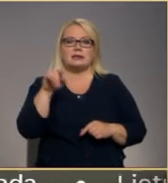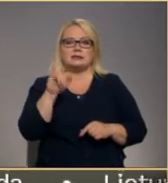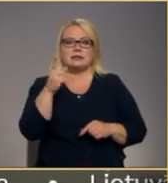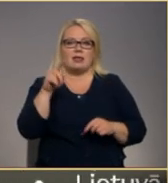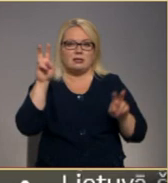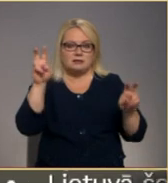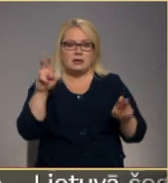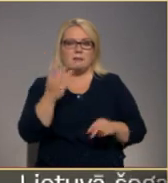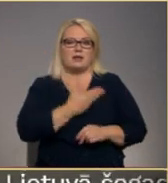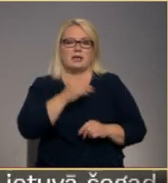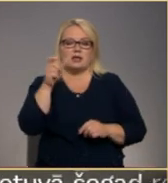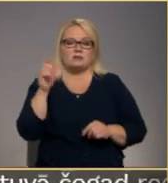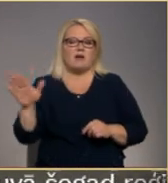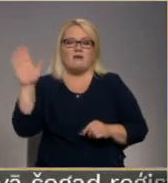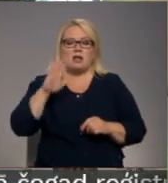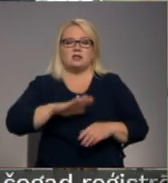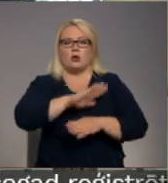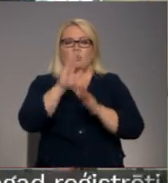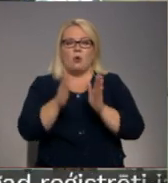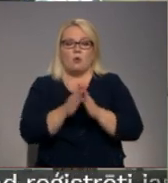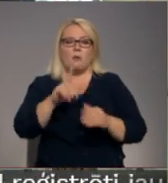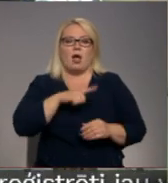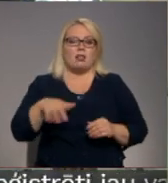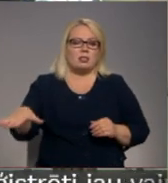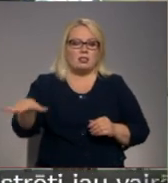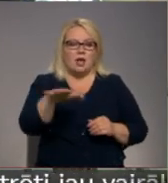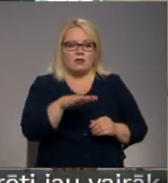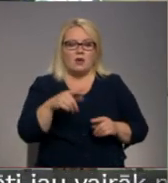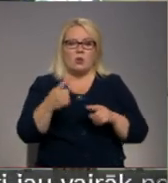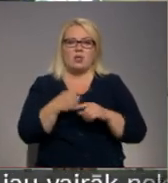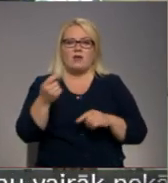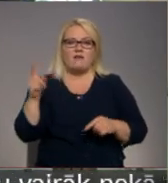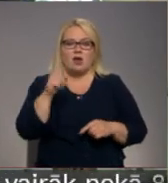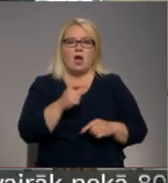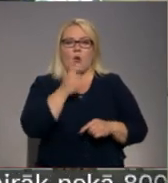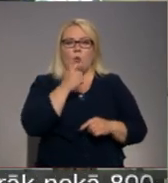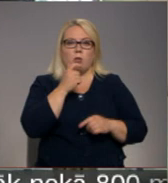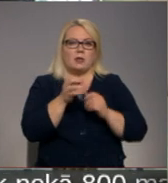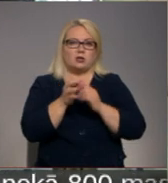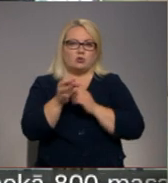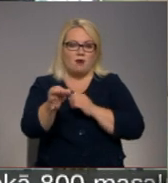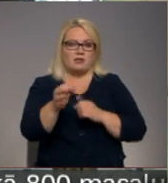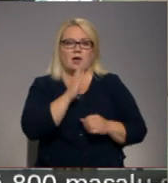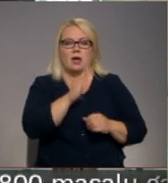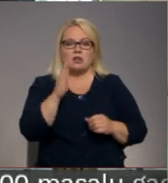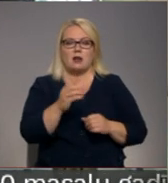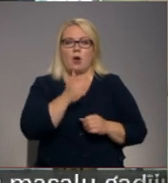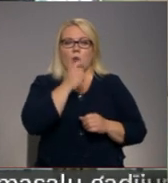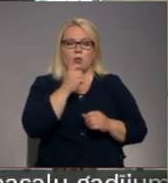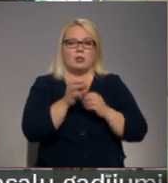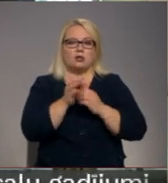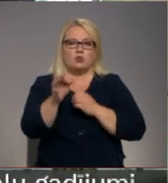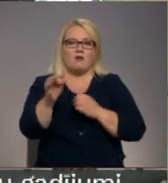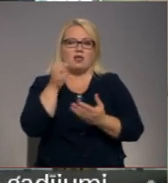domāju, ka iedzīvotājs valstī kopumā Latvijā un vēl vairāk galvenis novadā, katrā galvenis novadā pagastā,